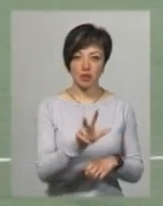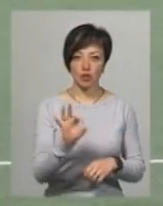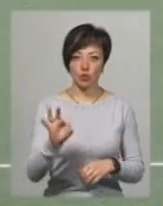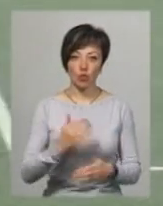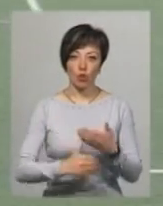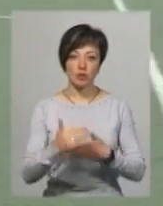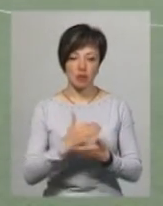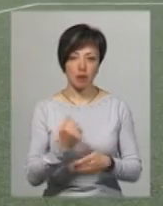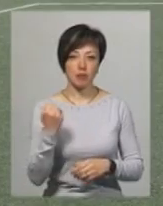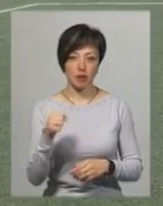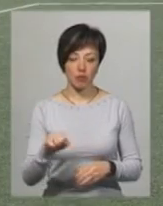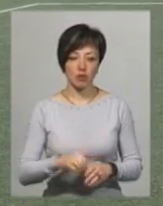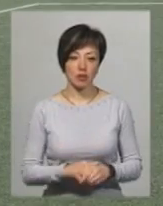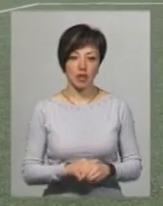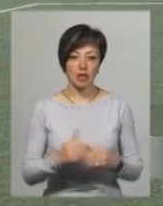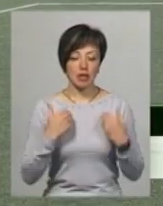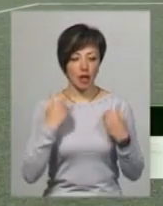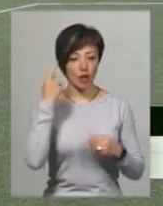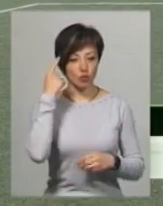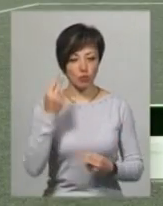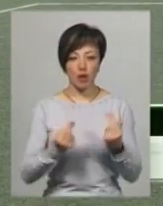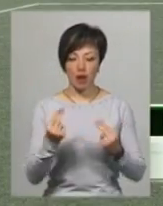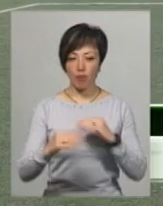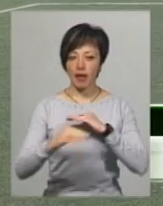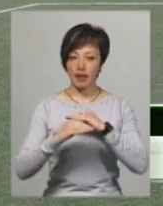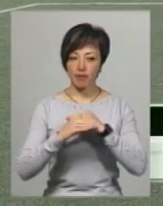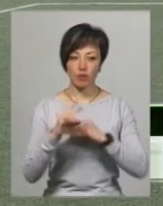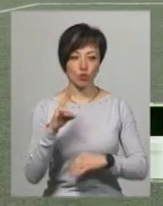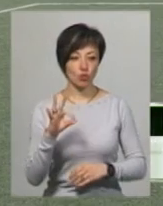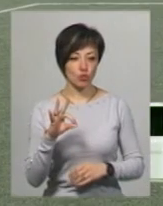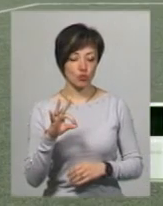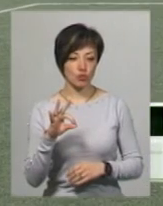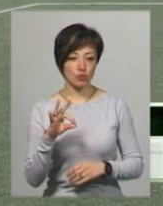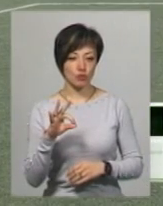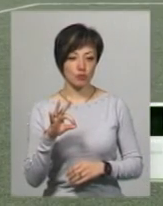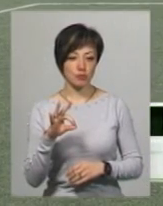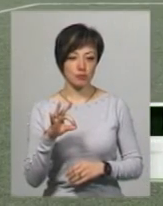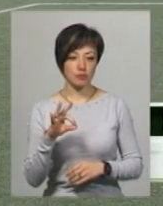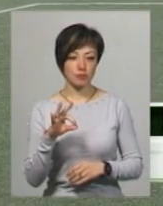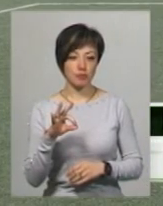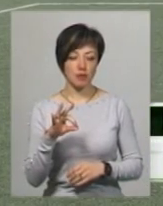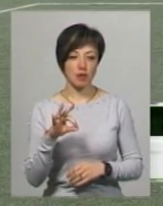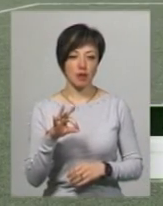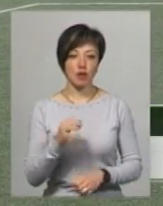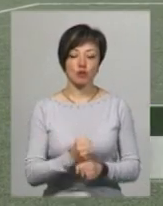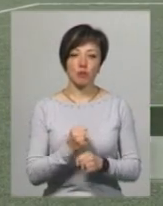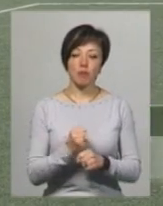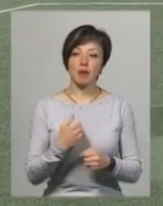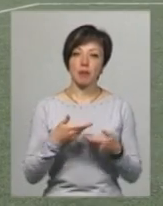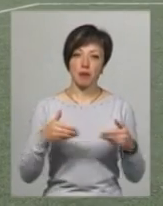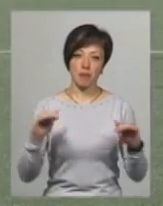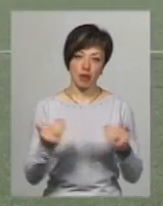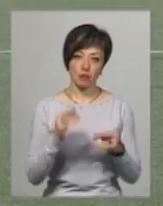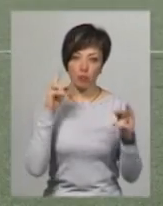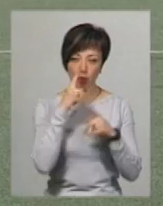останні перемогли. Я думаю, що ігра була рівна, але ми зробили менше помилок і